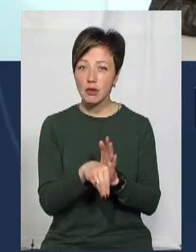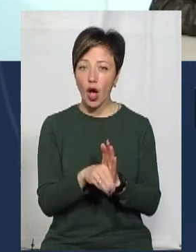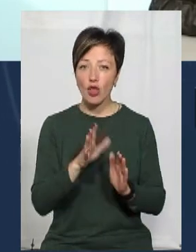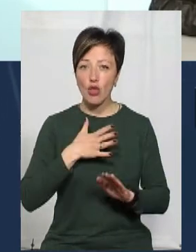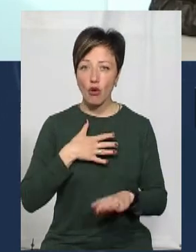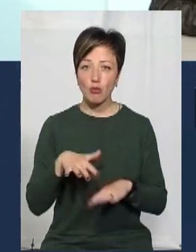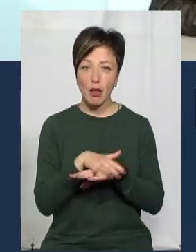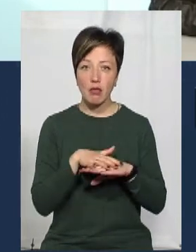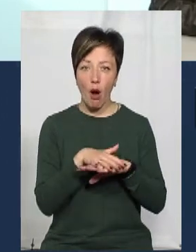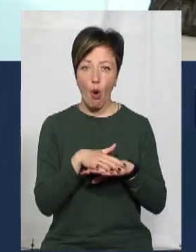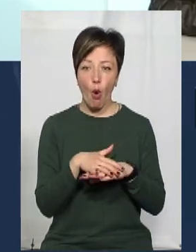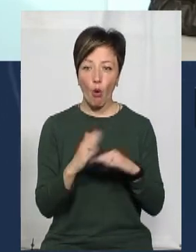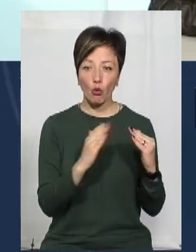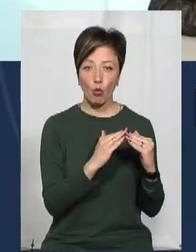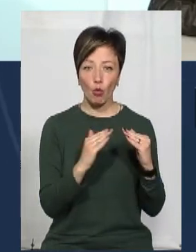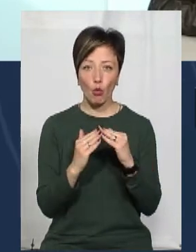нашим народом.